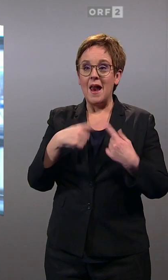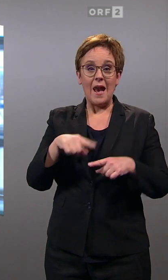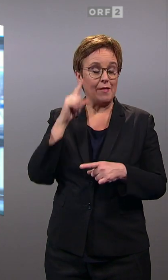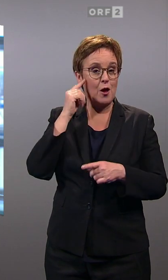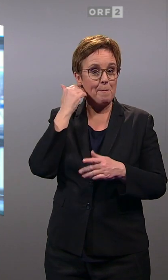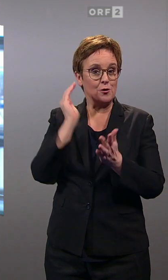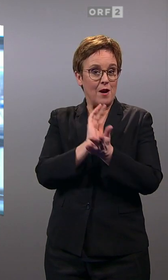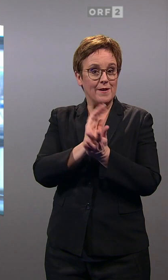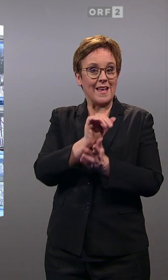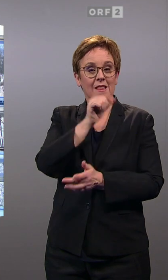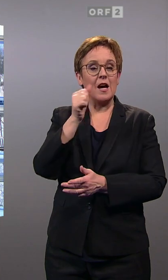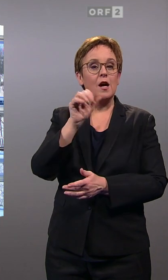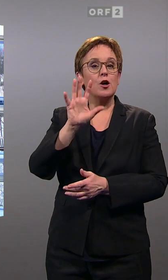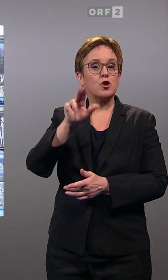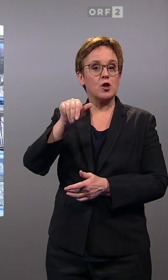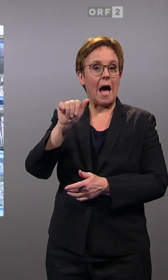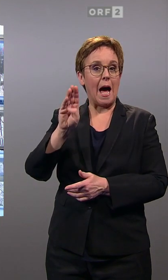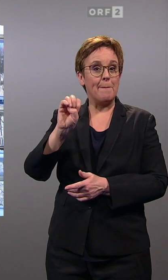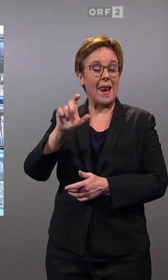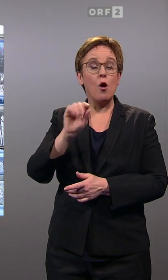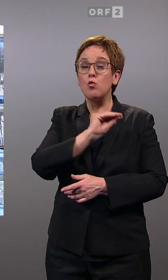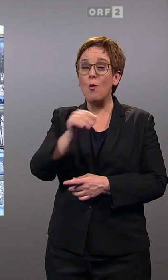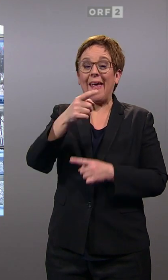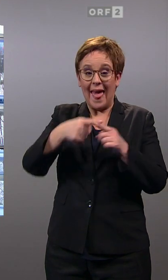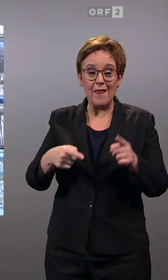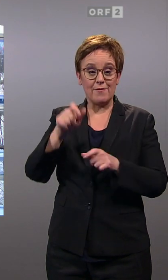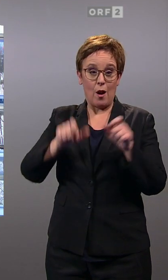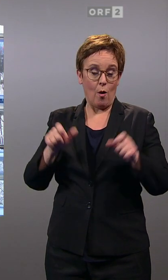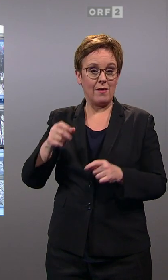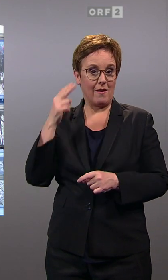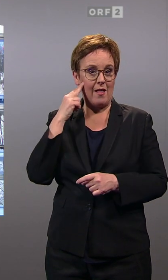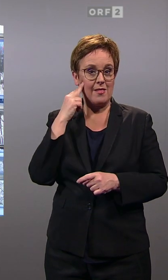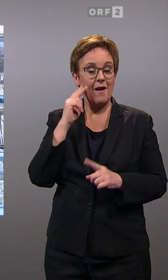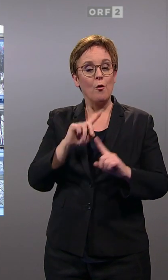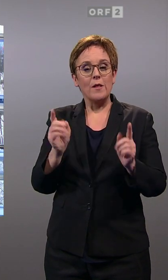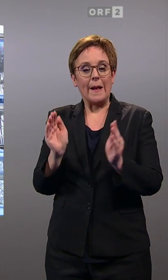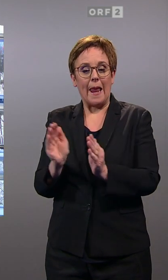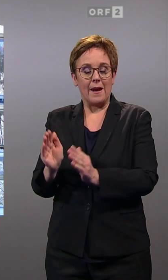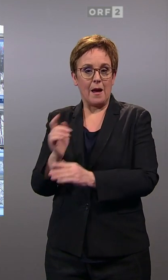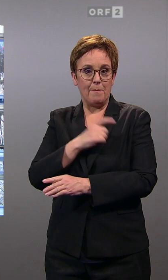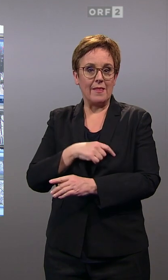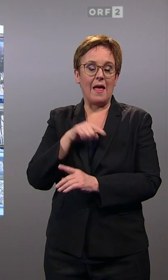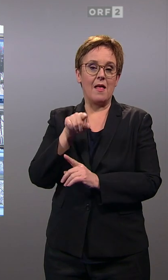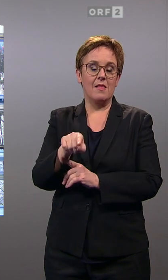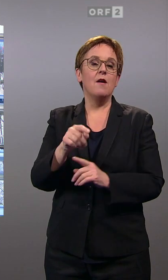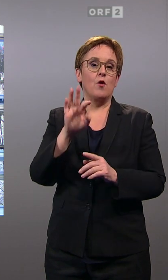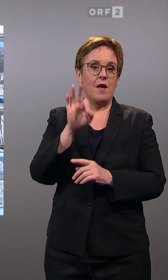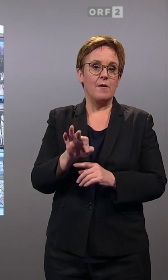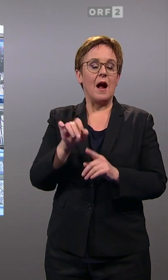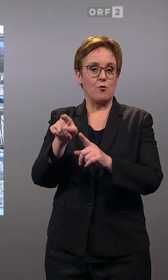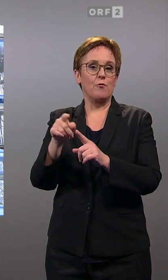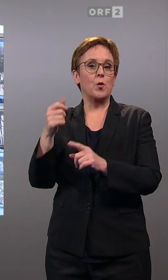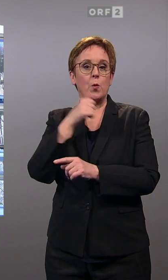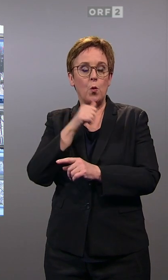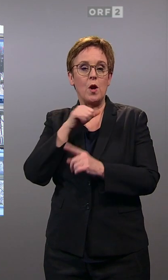-Stellvertreter Schnabel ist es so, dass er nur rund die Hälfte kennt. Und die Vertreterinnen der kleineren Parteien, Chrismar bzw. Colini, haben